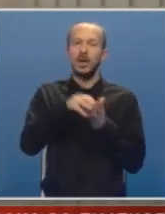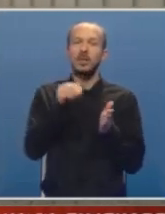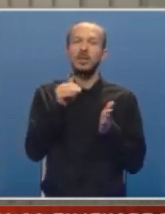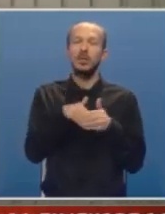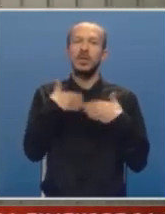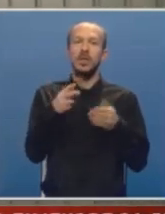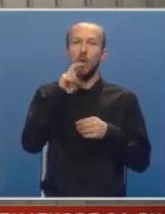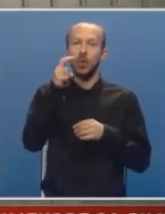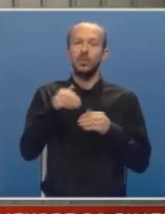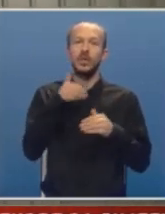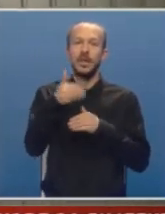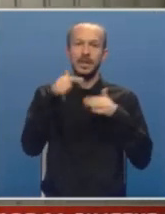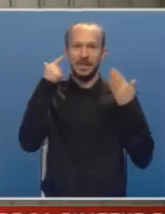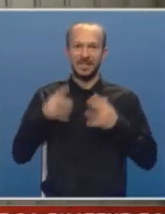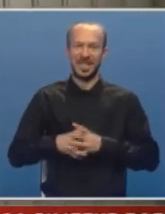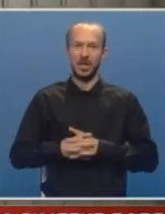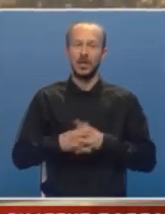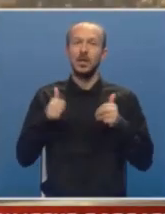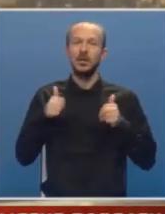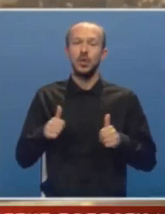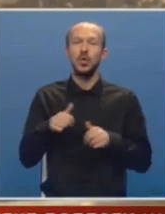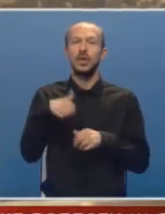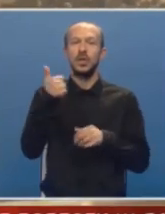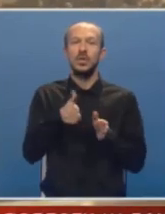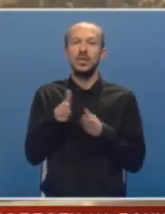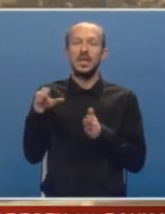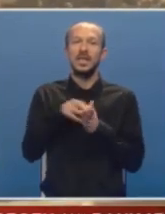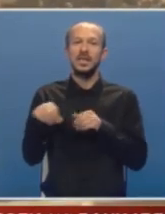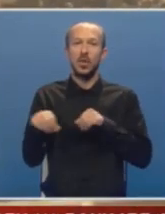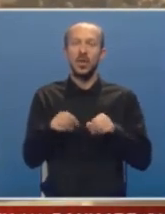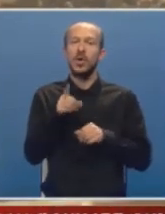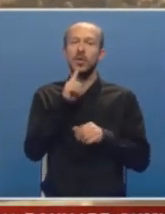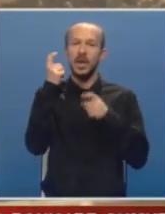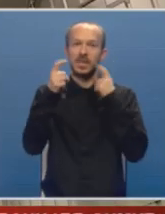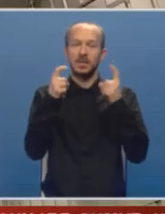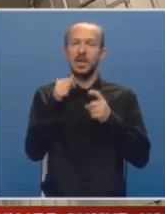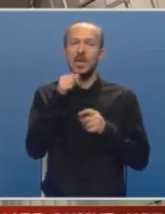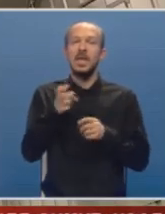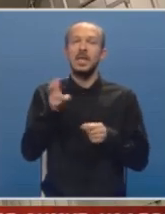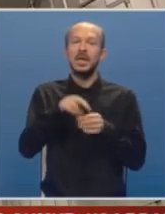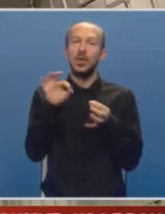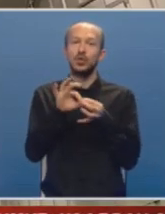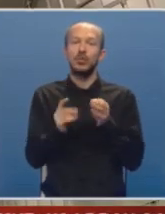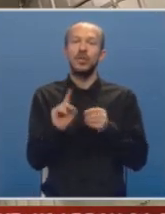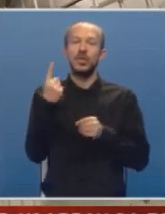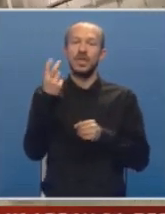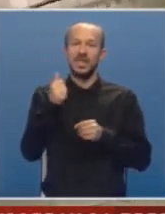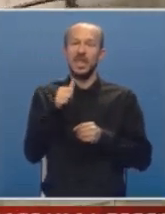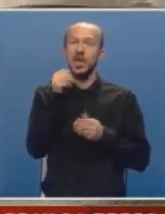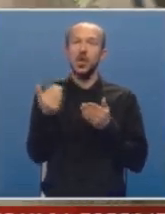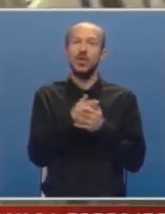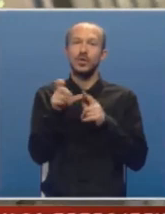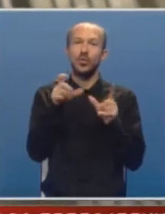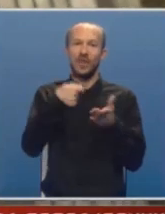trebalo da da odgovor naredne sedmice. Trenutno je na jednoj strani gradska uprava koja razmatra interne uštede, povećanje cijena i